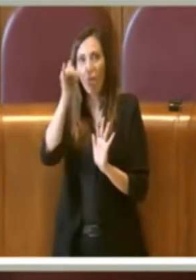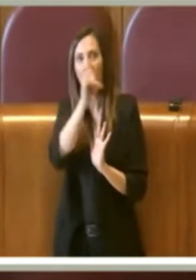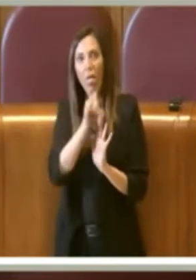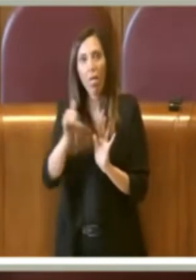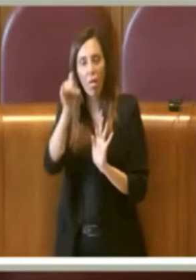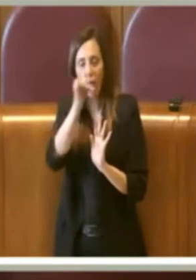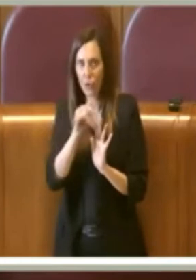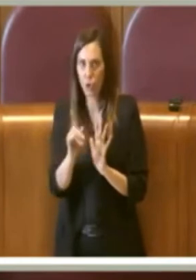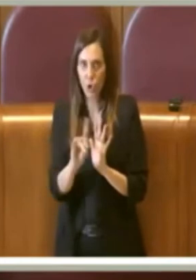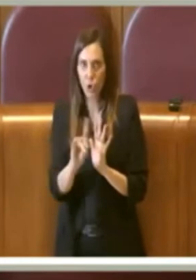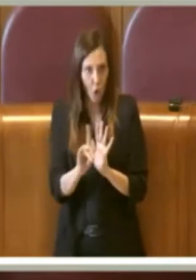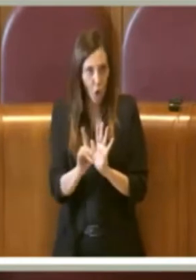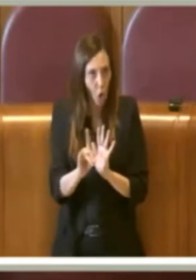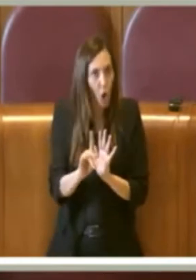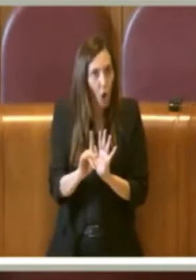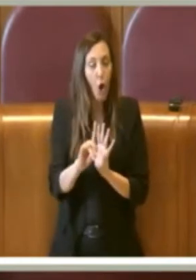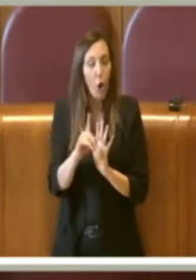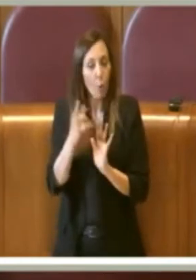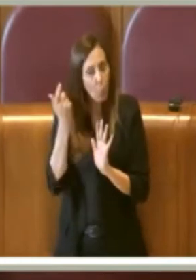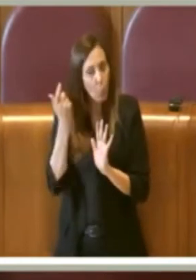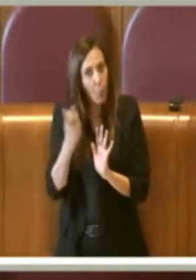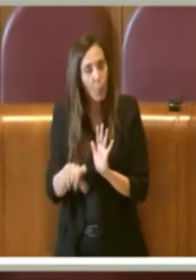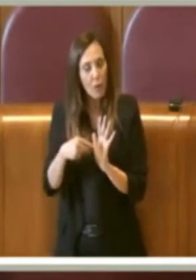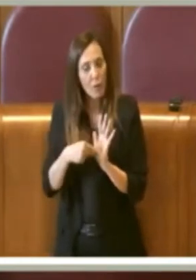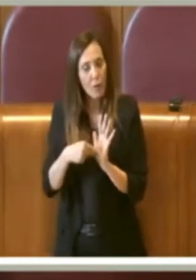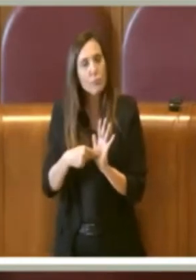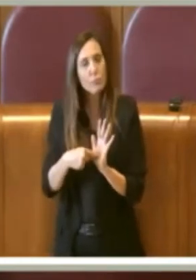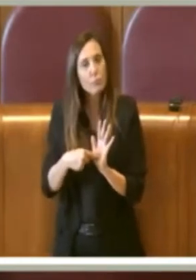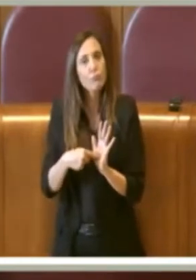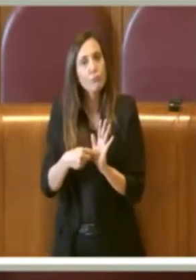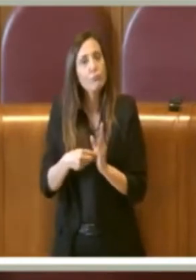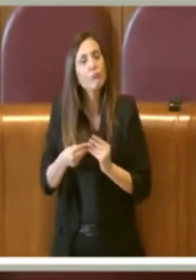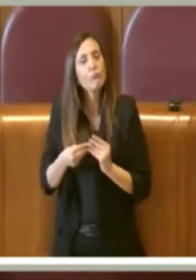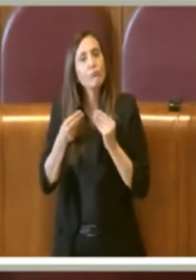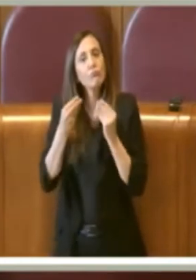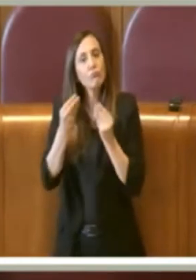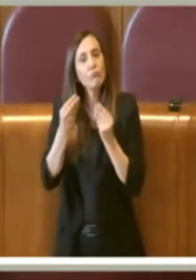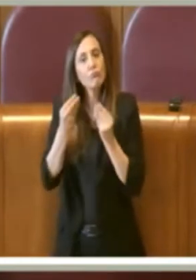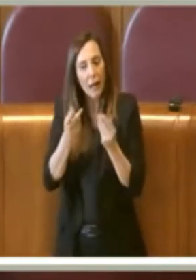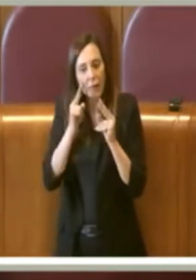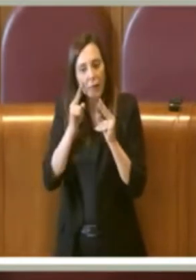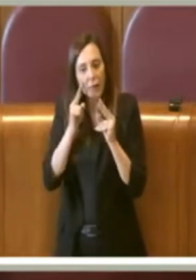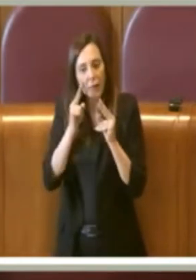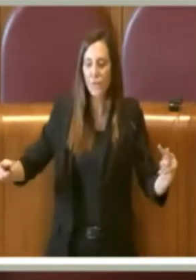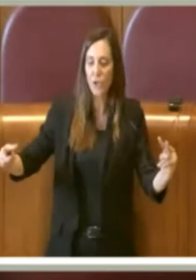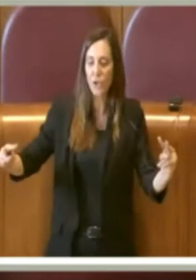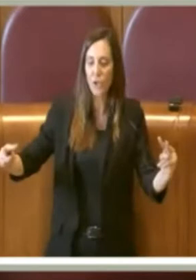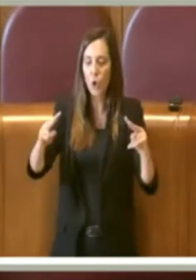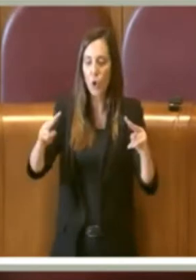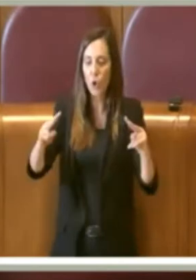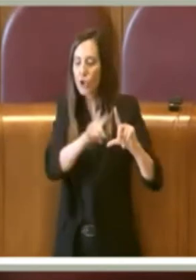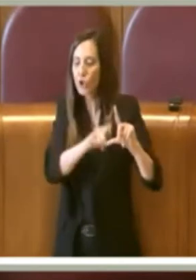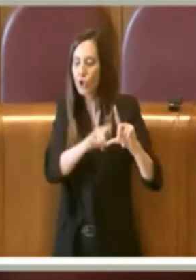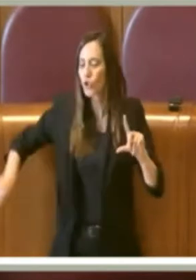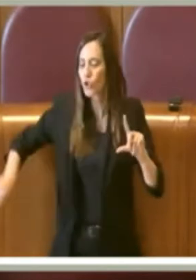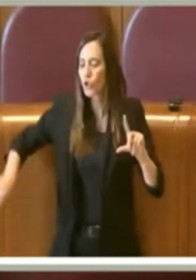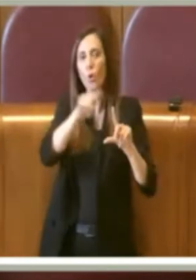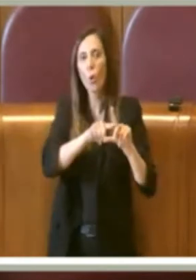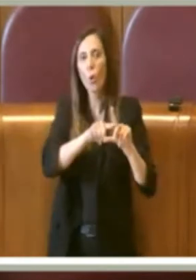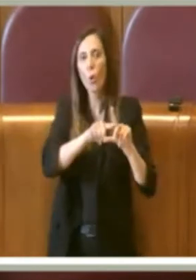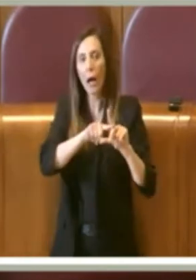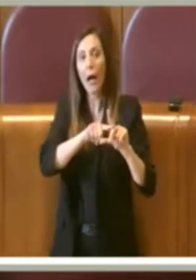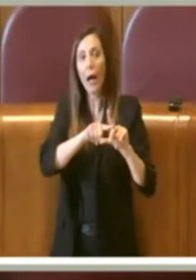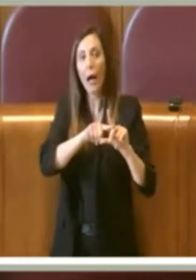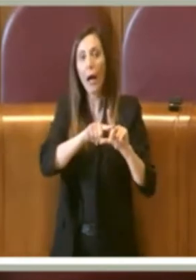è un regolamento che dà una visione circolare non più lineare sul tema della